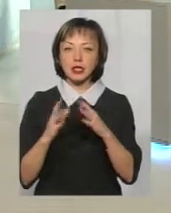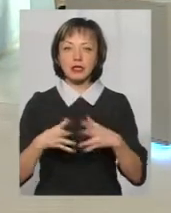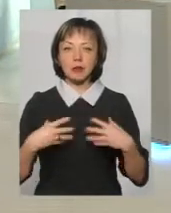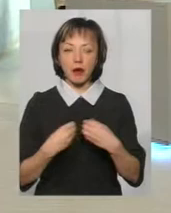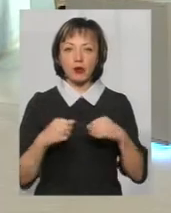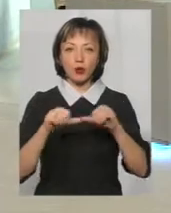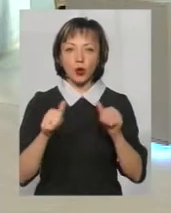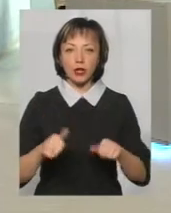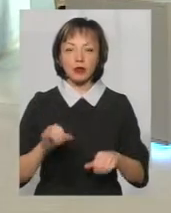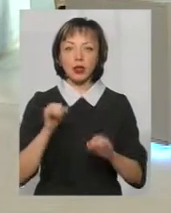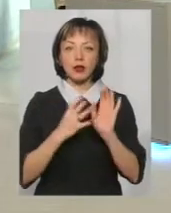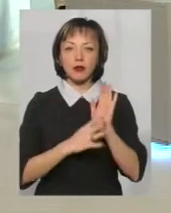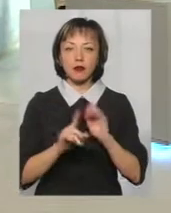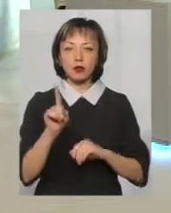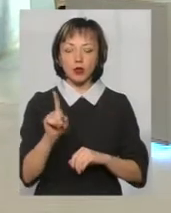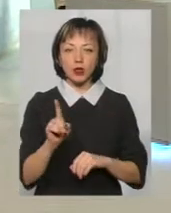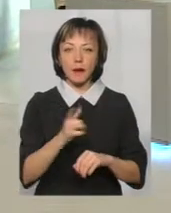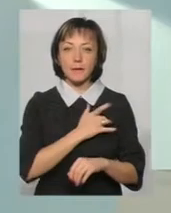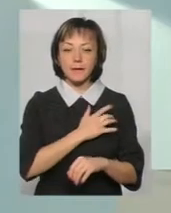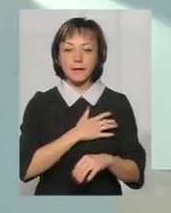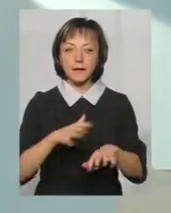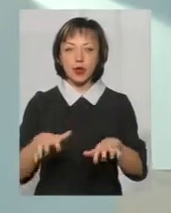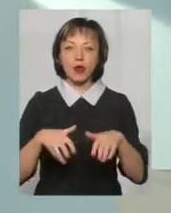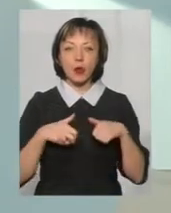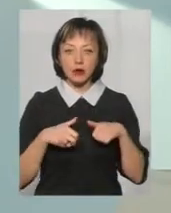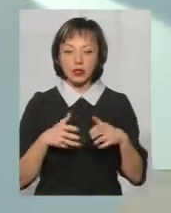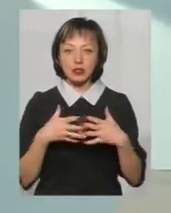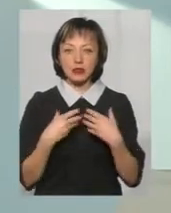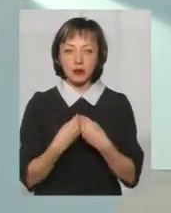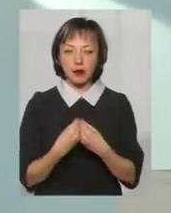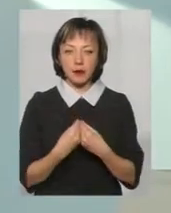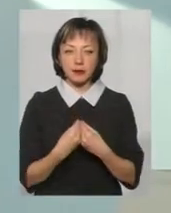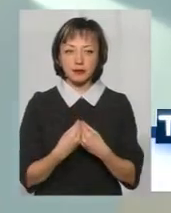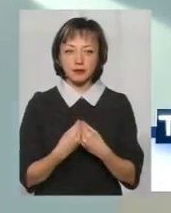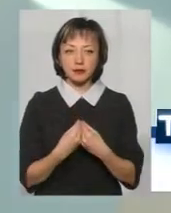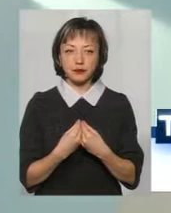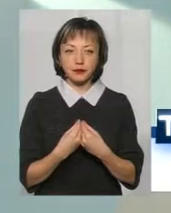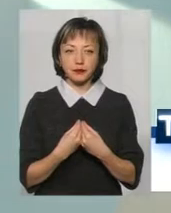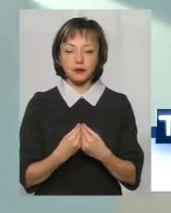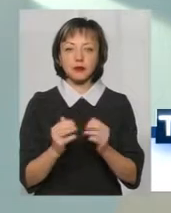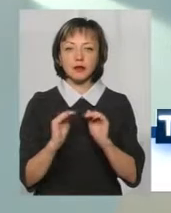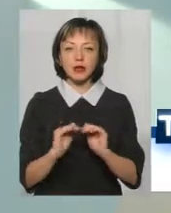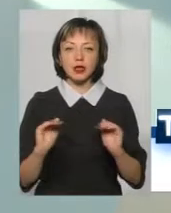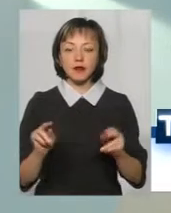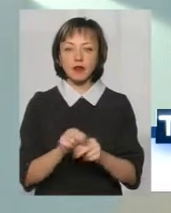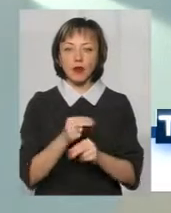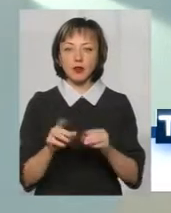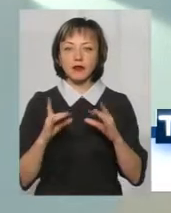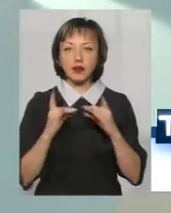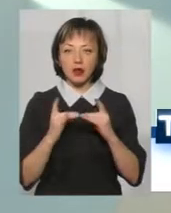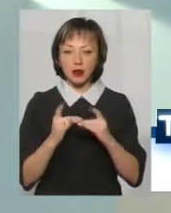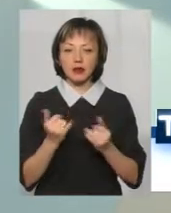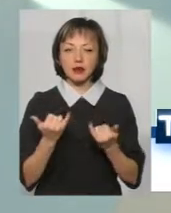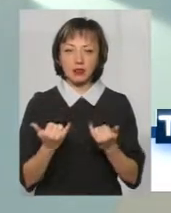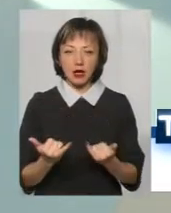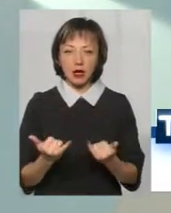типу і 91 прийомна сім'я. Діти, які виховувалися раніше в інтернатах, вони виховуються